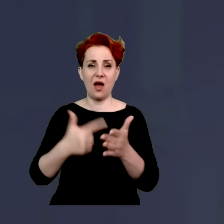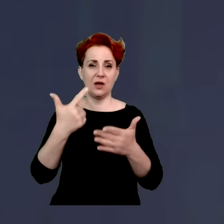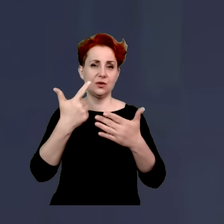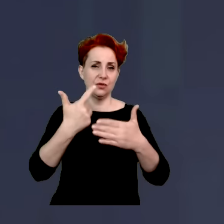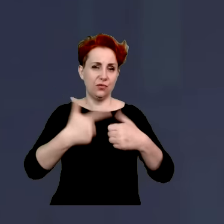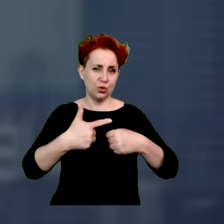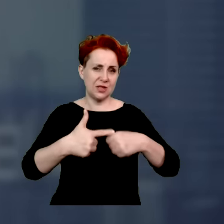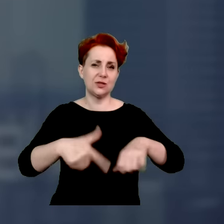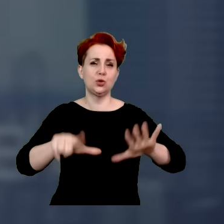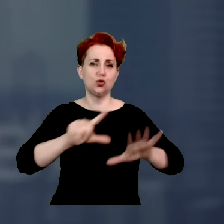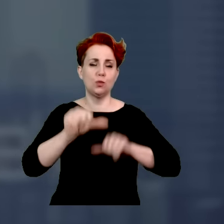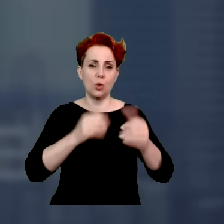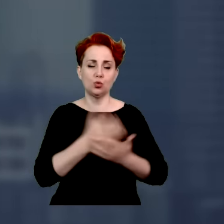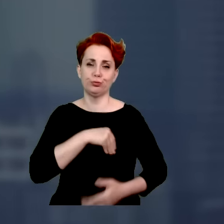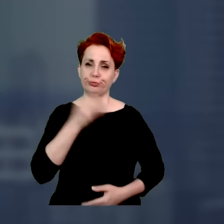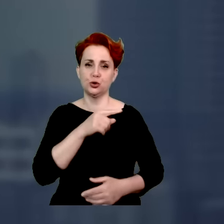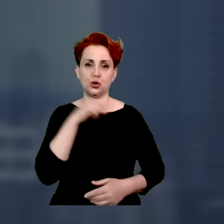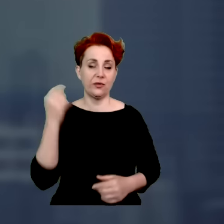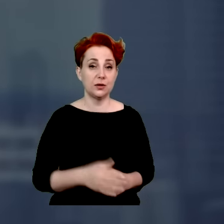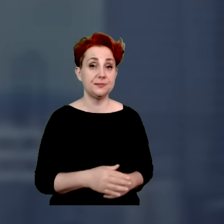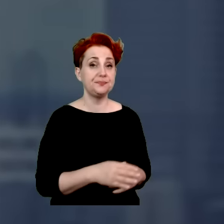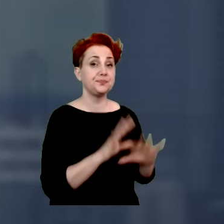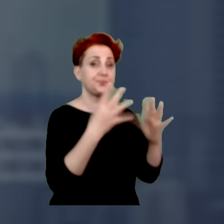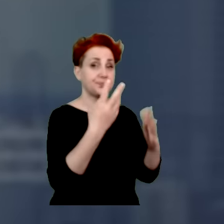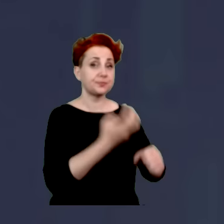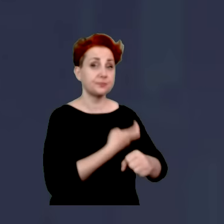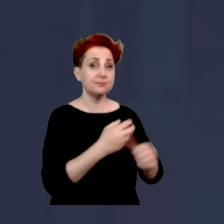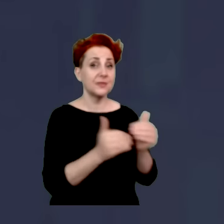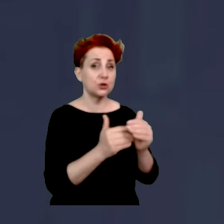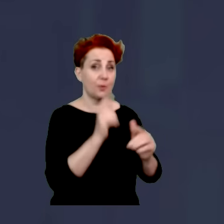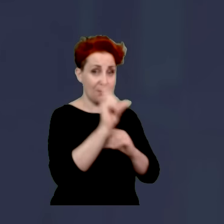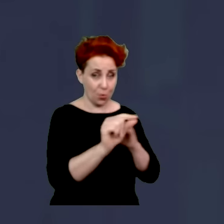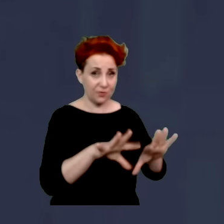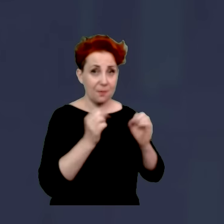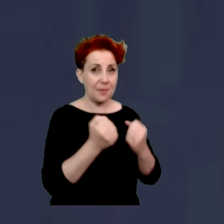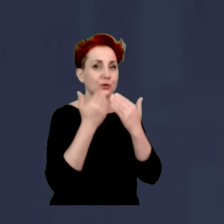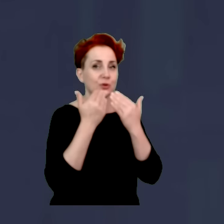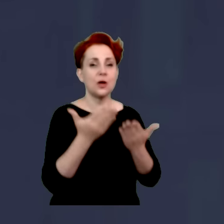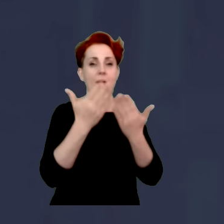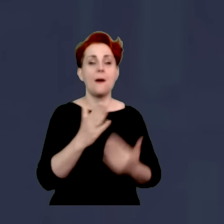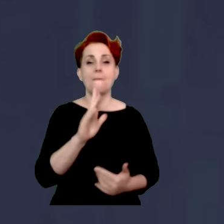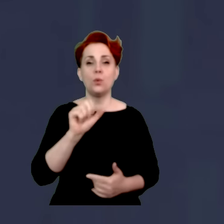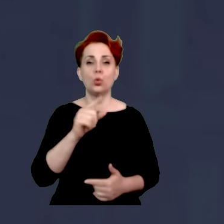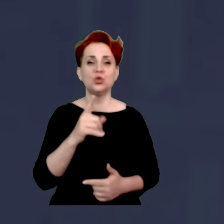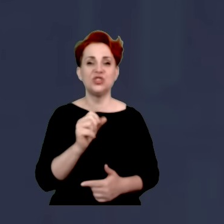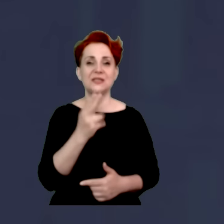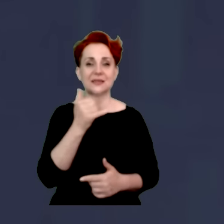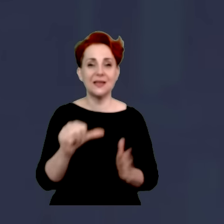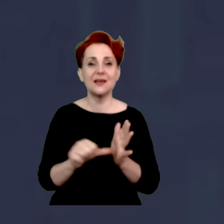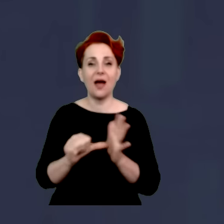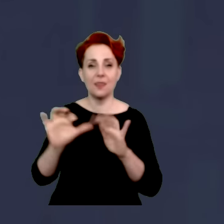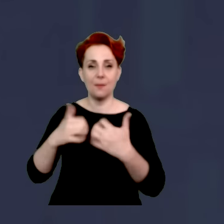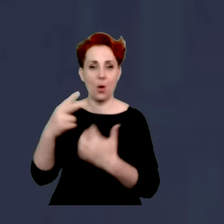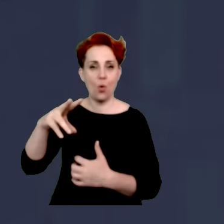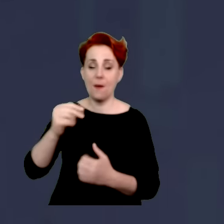kartkę czerwoną. 9 czerwca już te wybory, na które trzeba iść. Bardzo dziękuję. Joachim Brudziński, kandydat Prawa i Sprawiedliwości do Parlamentu Europejskiego.